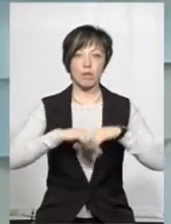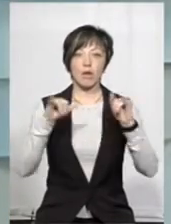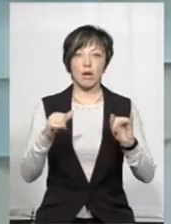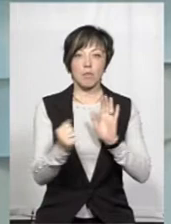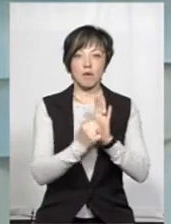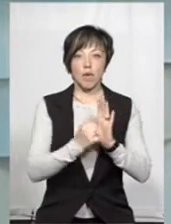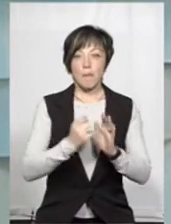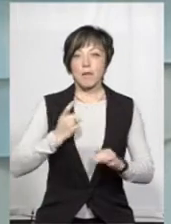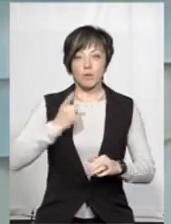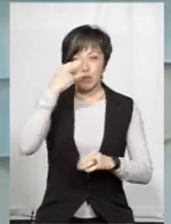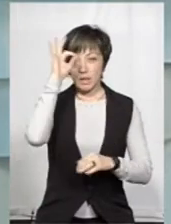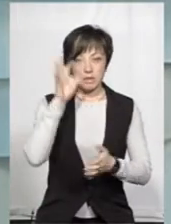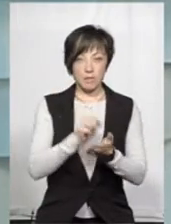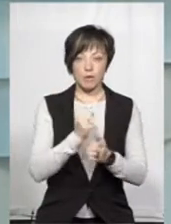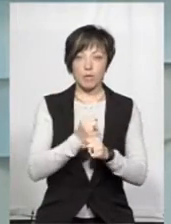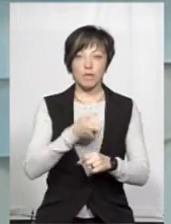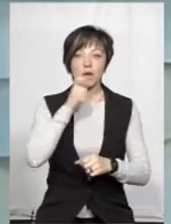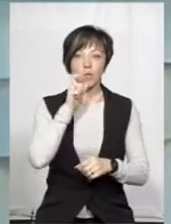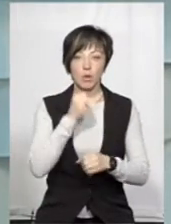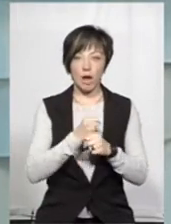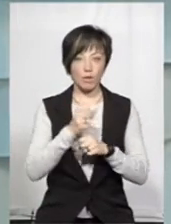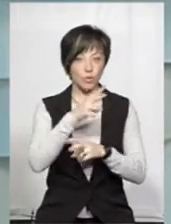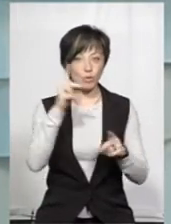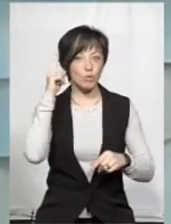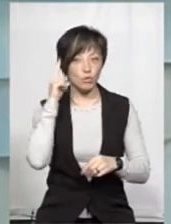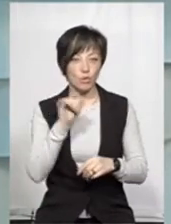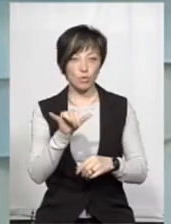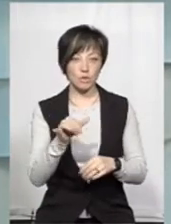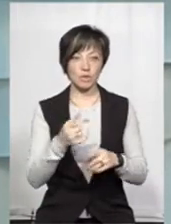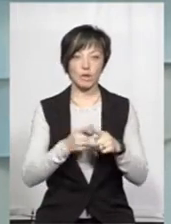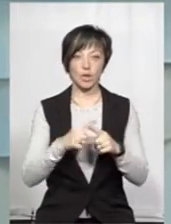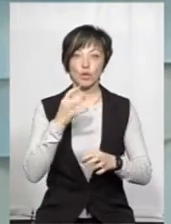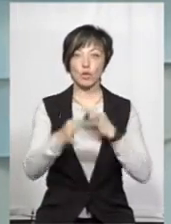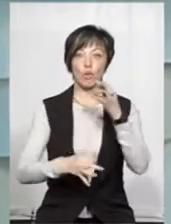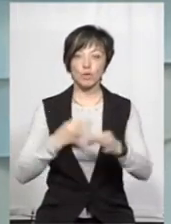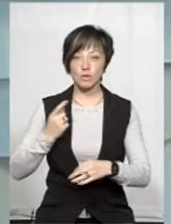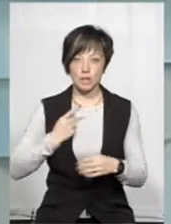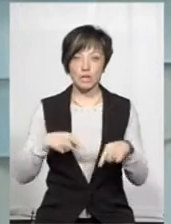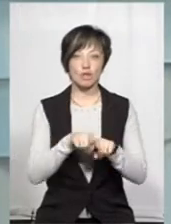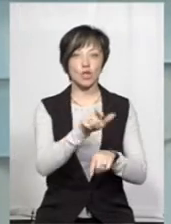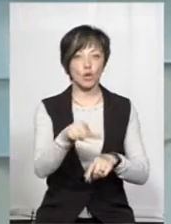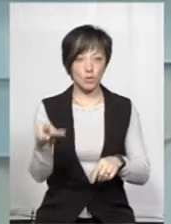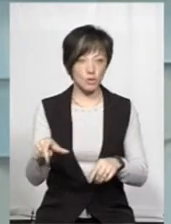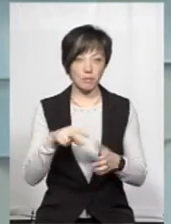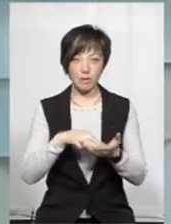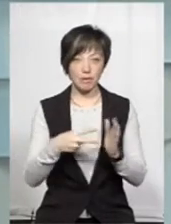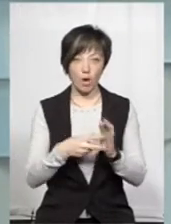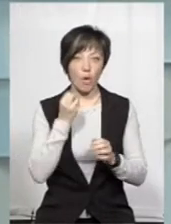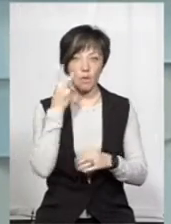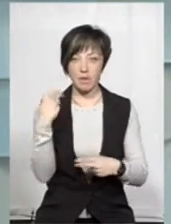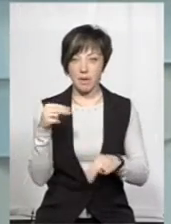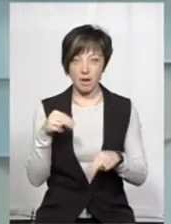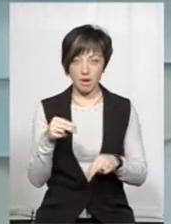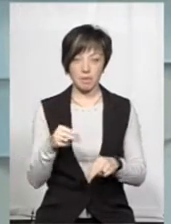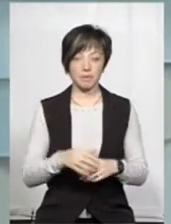постів, що патрульні не займаються роботою, а п'ють каву, а ніхто не подумав про те, що вони добу на чергуванні, і вони теж люди, а в них не передбачено обідня